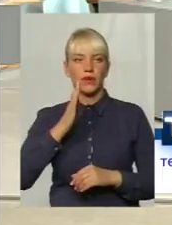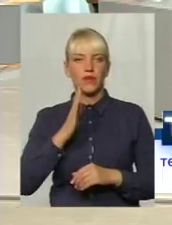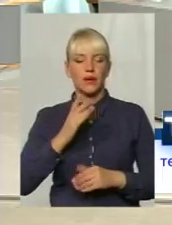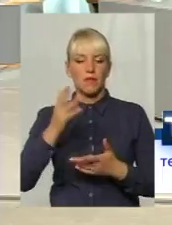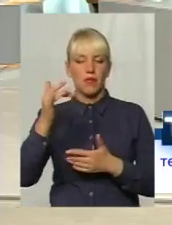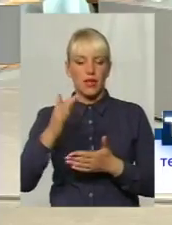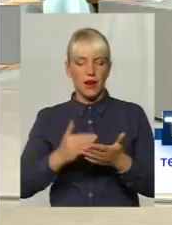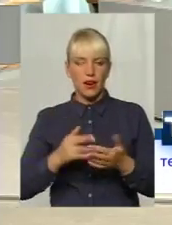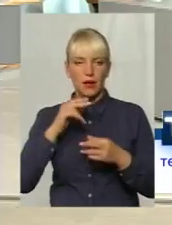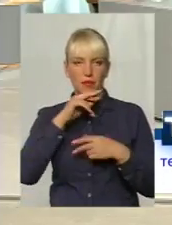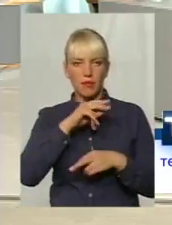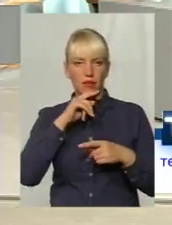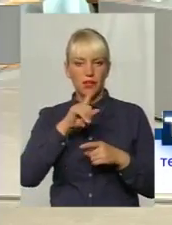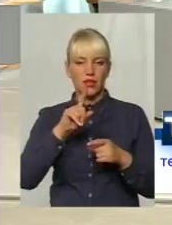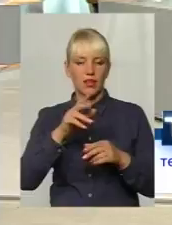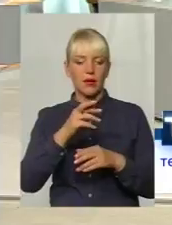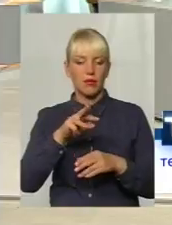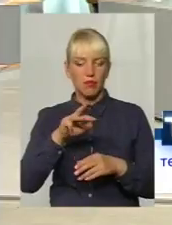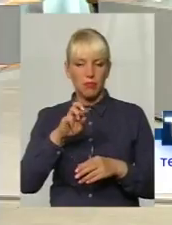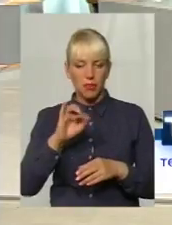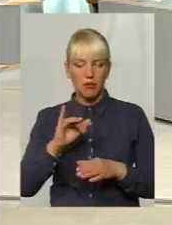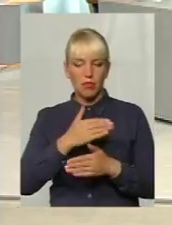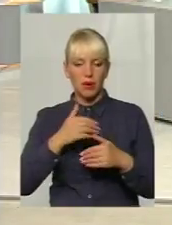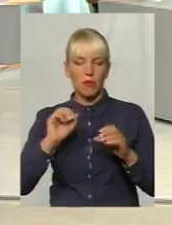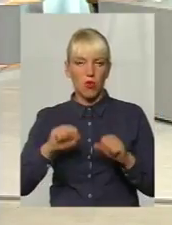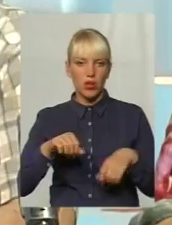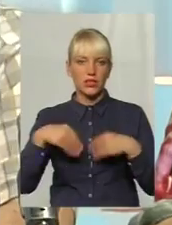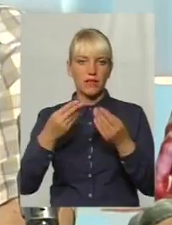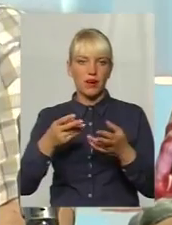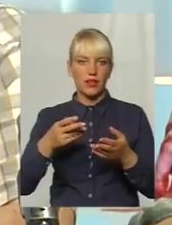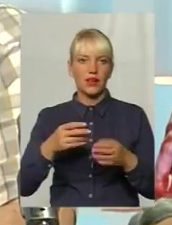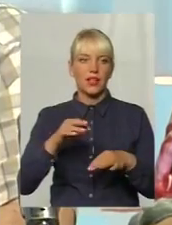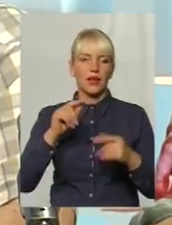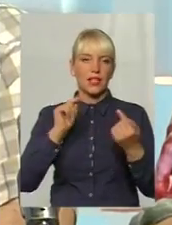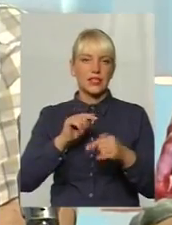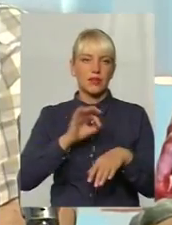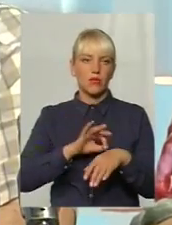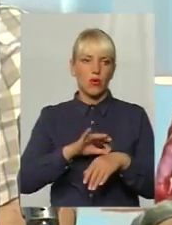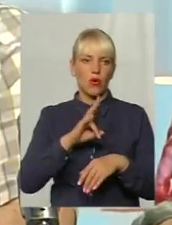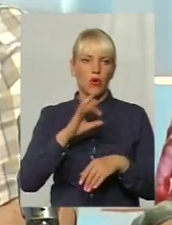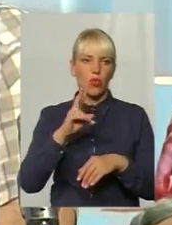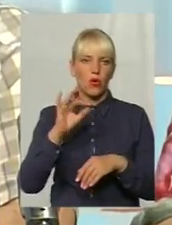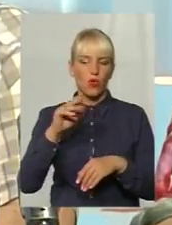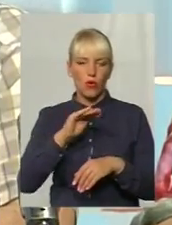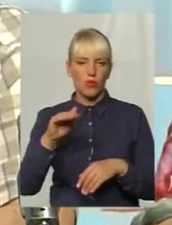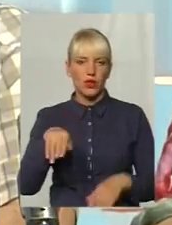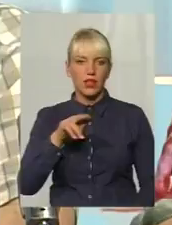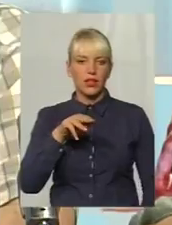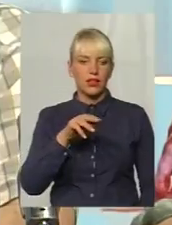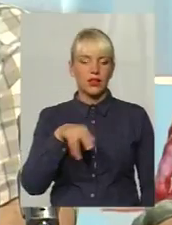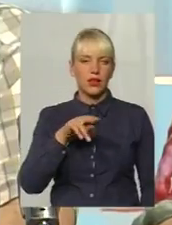перелік препаратів, яким ми могли надавати знеболення входили, наприклад, і омнопон, і трамадол,